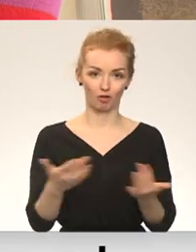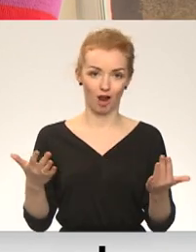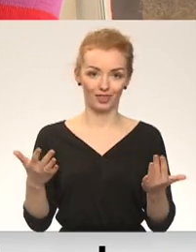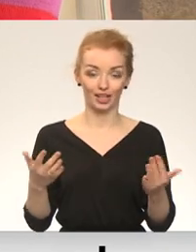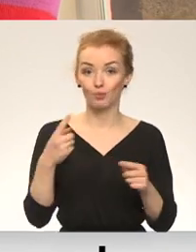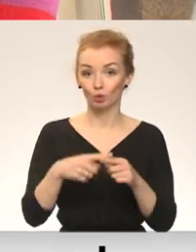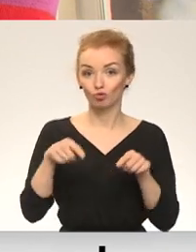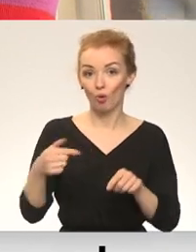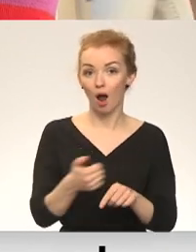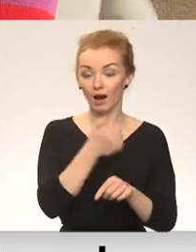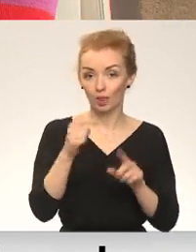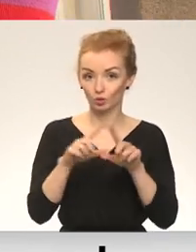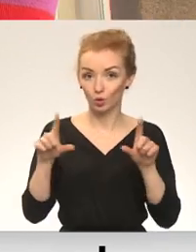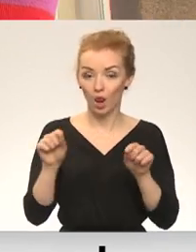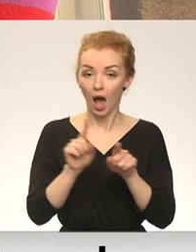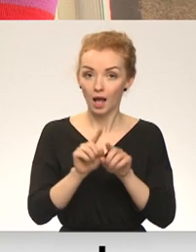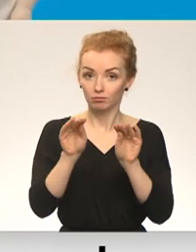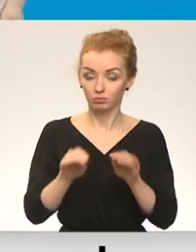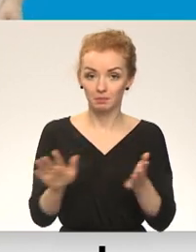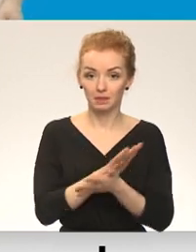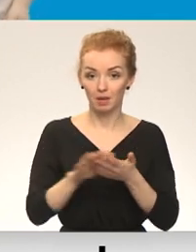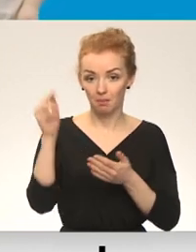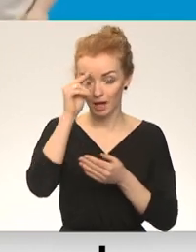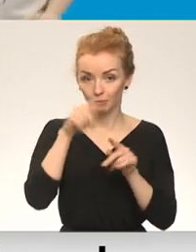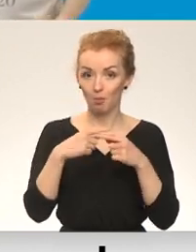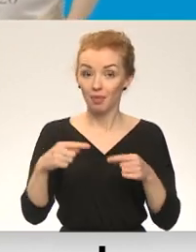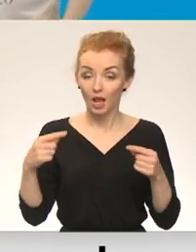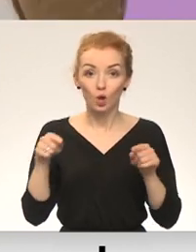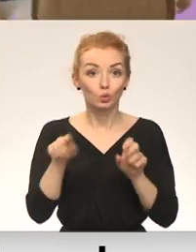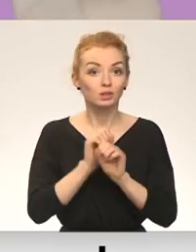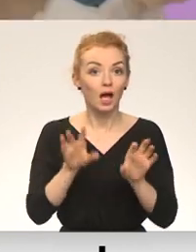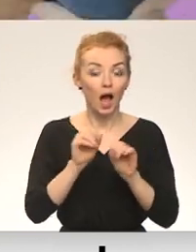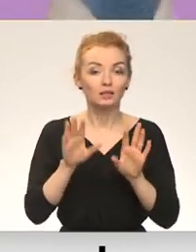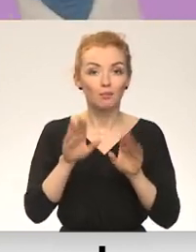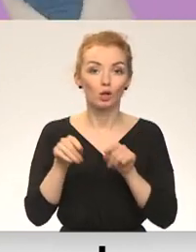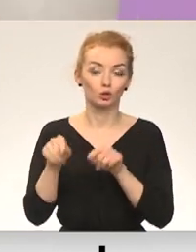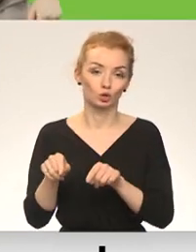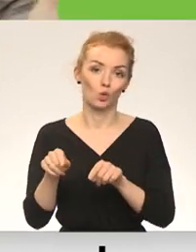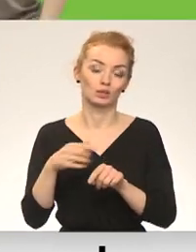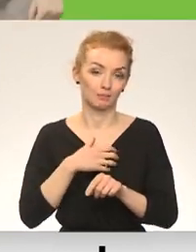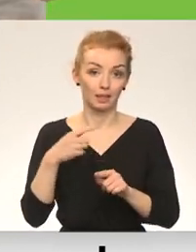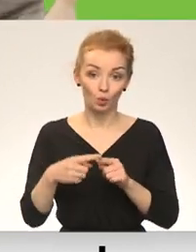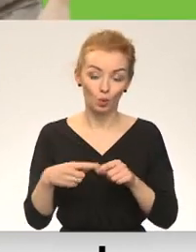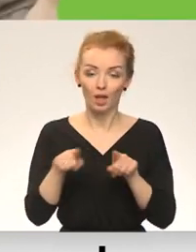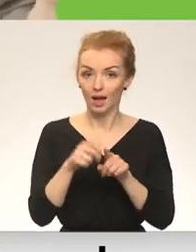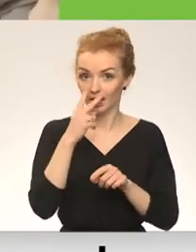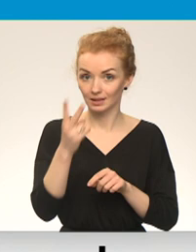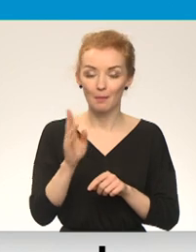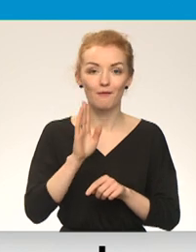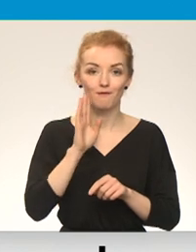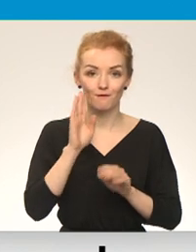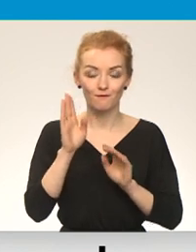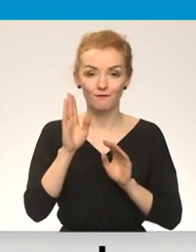Šogad skolām izstrādāts arī bezmaksas mācība materiāls, kurā skaidrots daunas sindroms. Arī jau redzējām, Facebookā